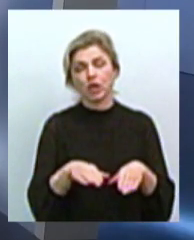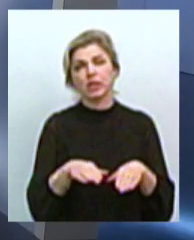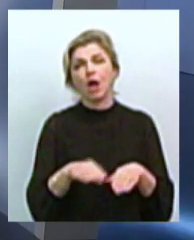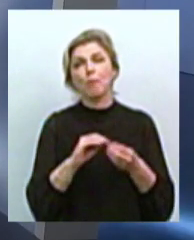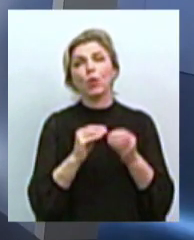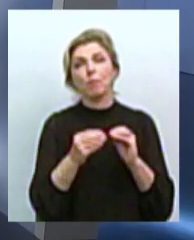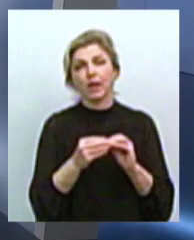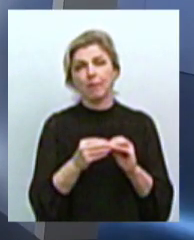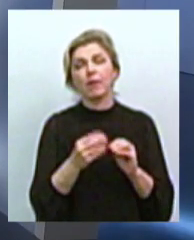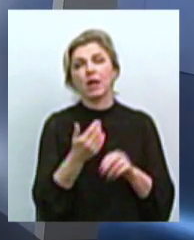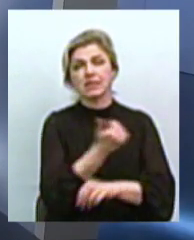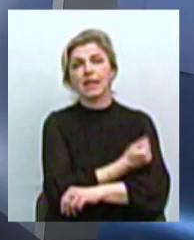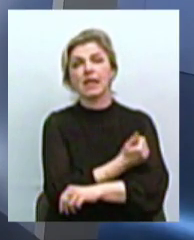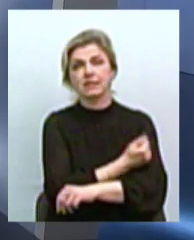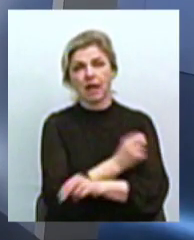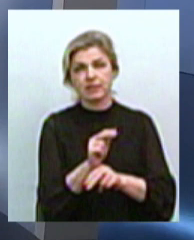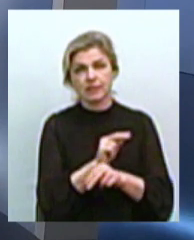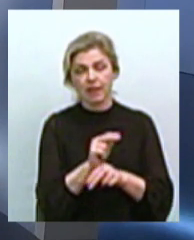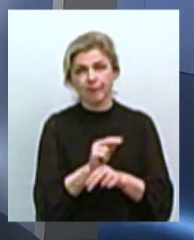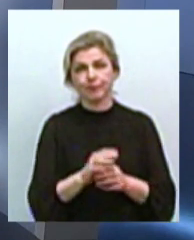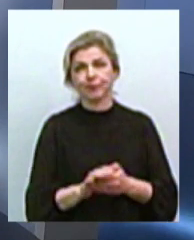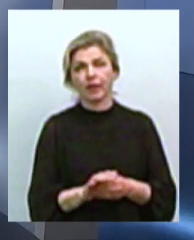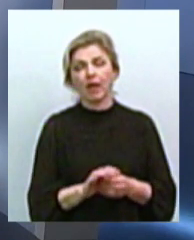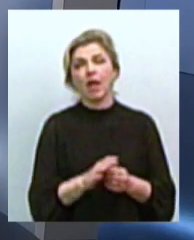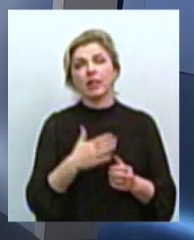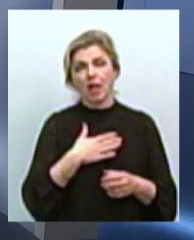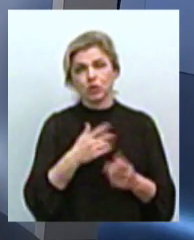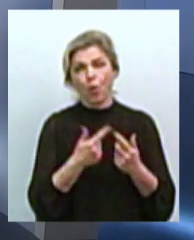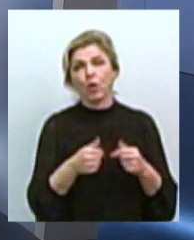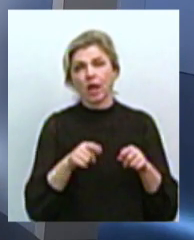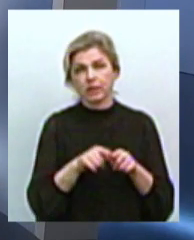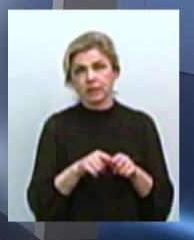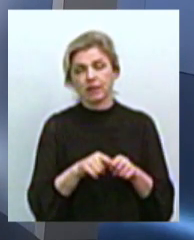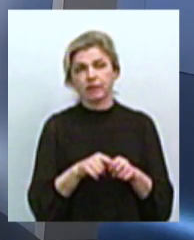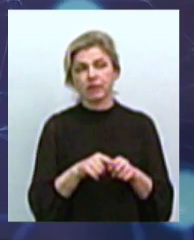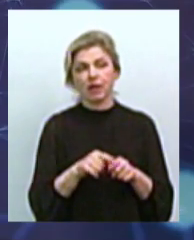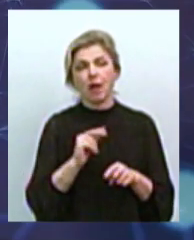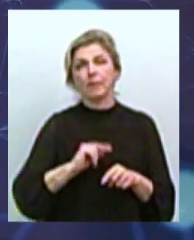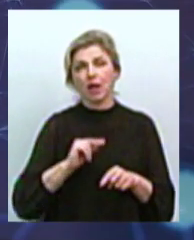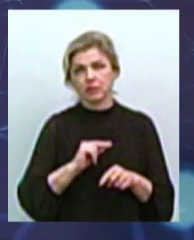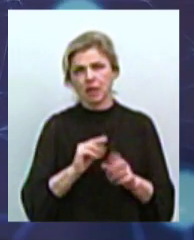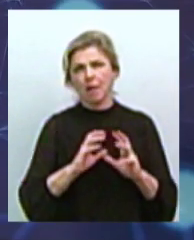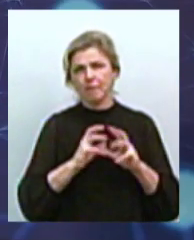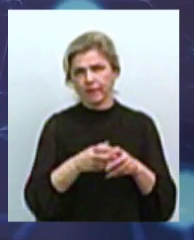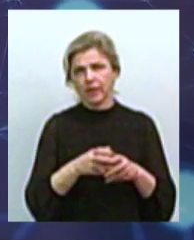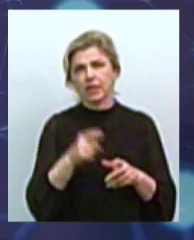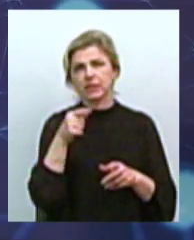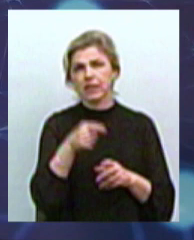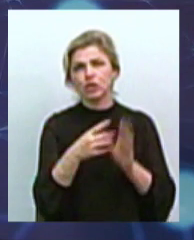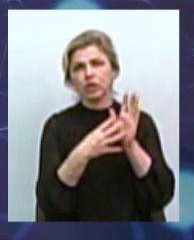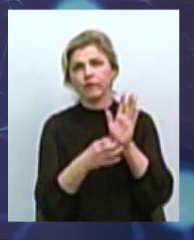тварин є стерилізація? Наша організація, Міжнародний благодійний фонд ФОПОС, Інтернешнл, працює у всьому світі з 1987